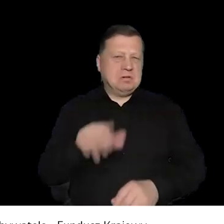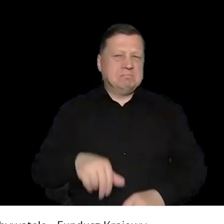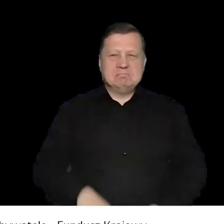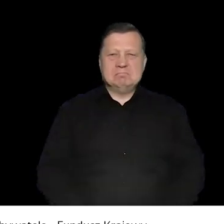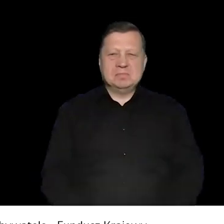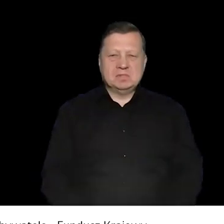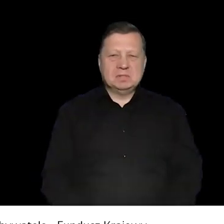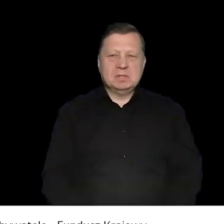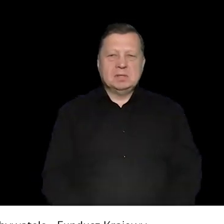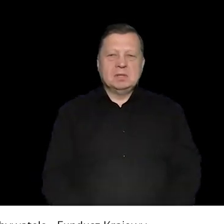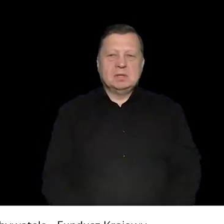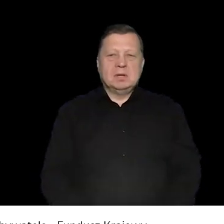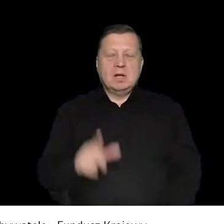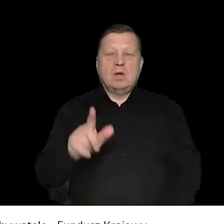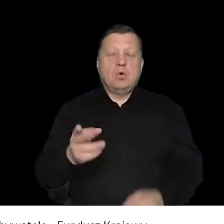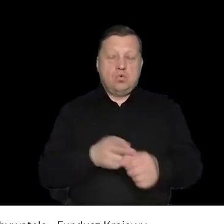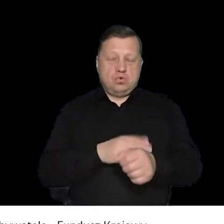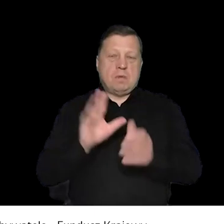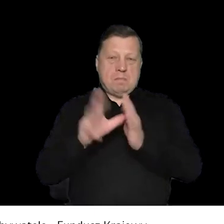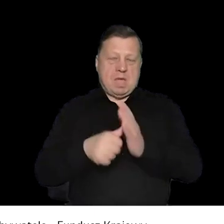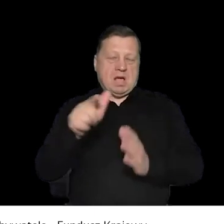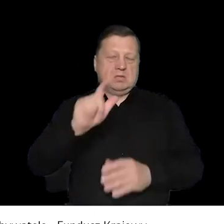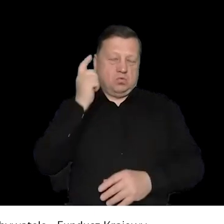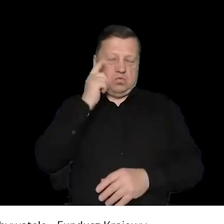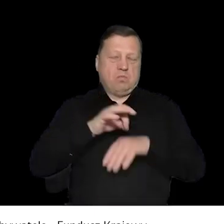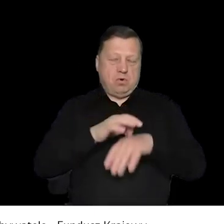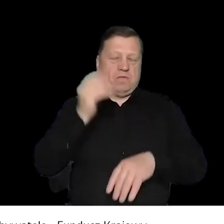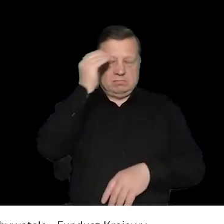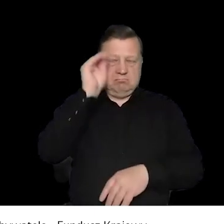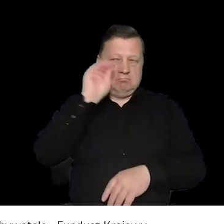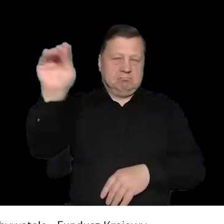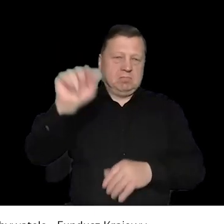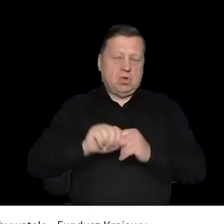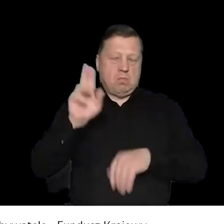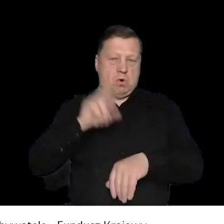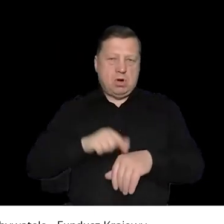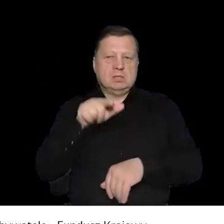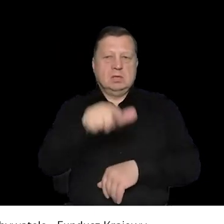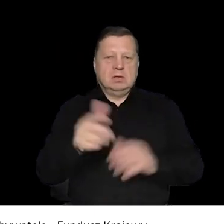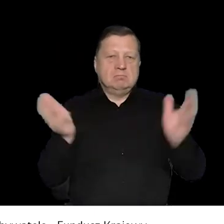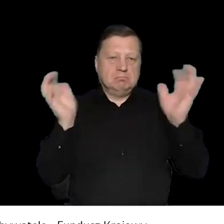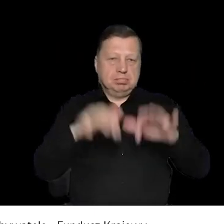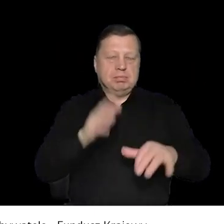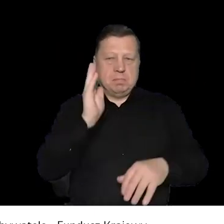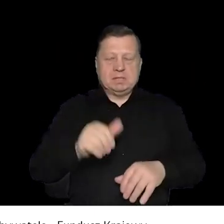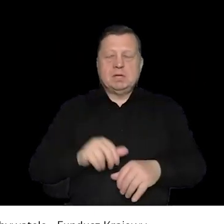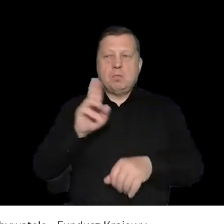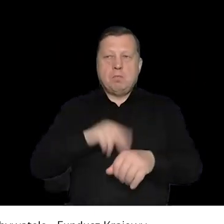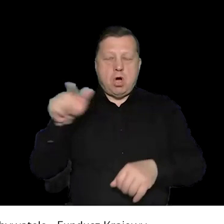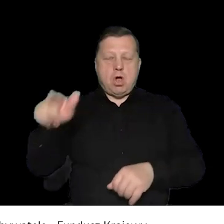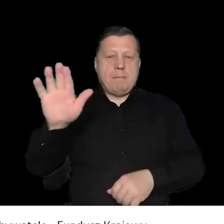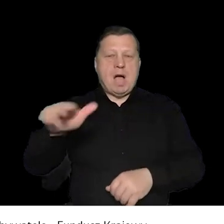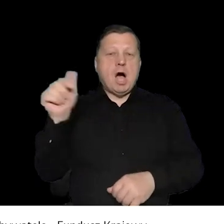Tak. I to w takim razie, w takim razie... to odpowiedź była, że tak powiem pełna. Rzeczywiście po prostu przedstawiciel miasta